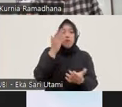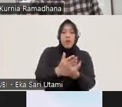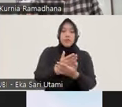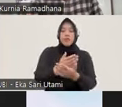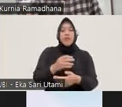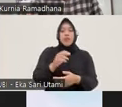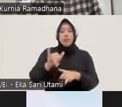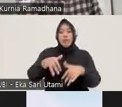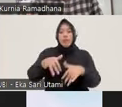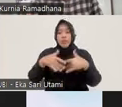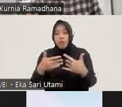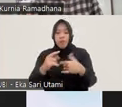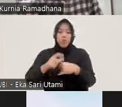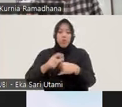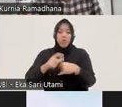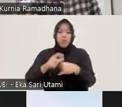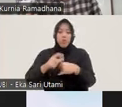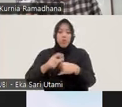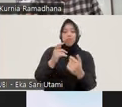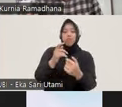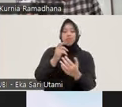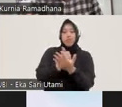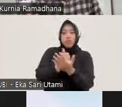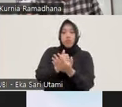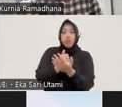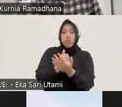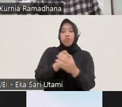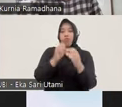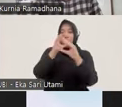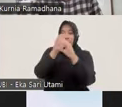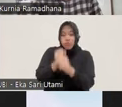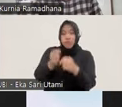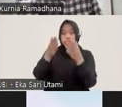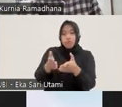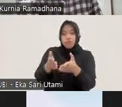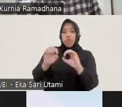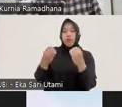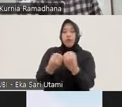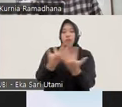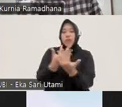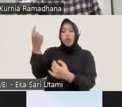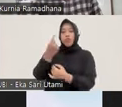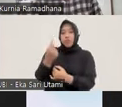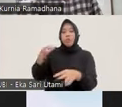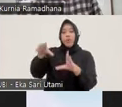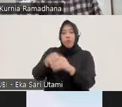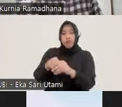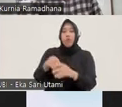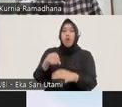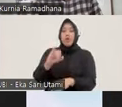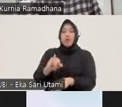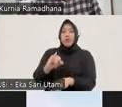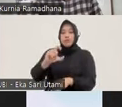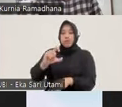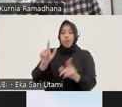concern dari banyak organisasi masyarakat sipil, termasuk ICW. Tentu tidak masuknya tindak pidana